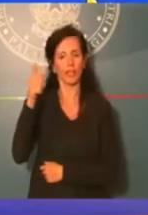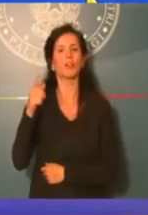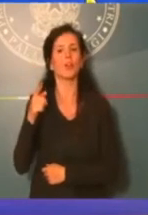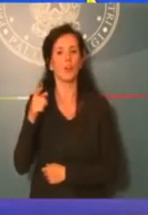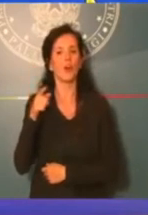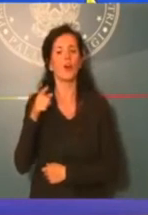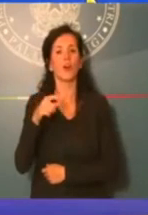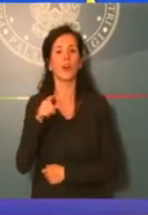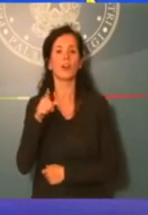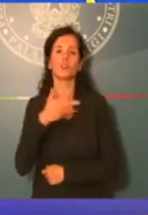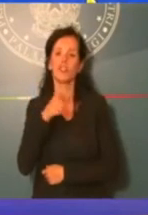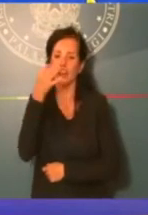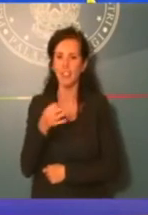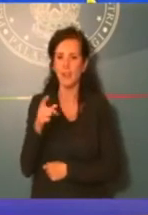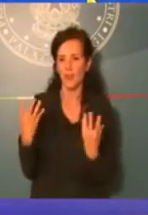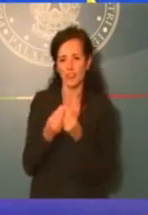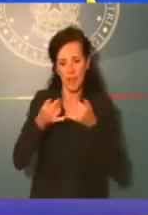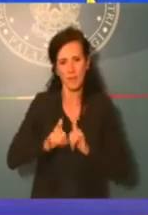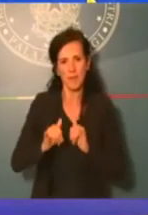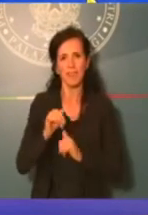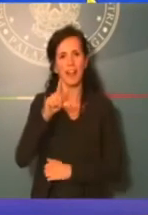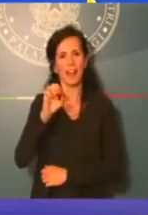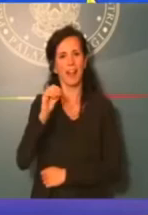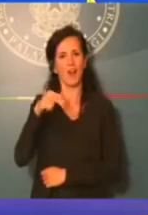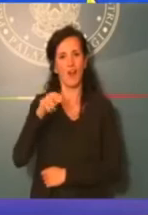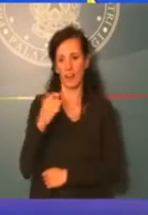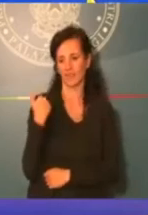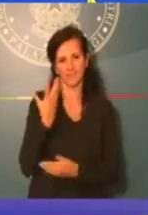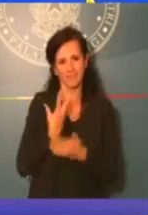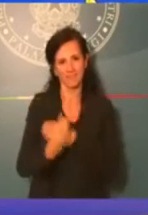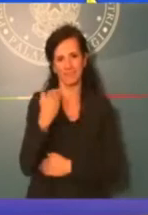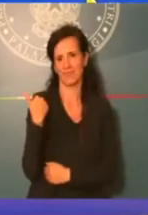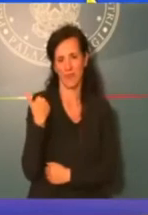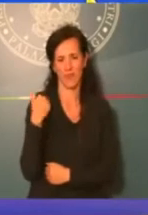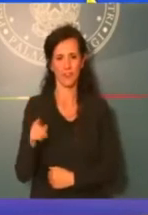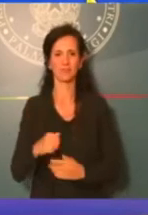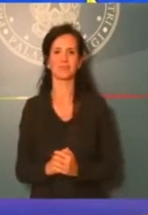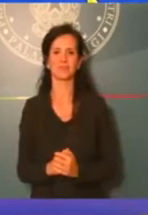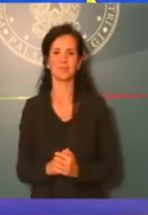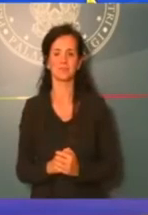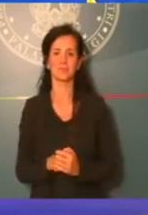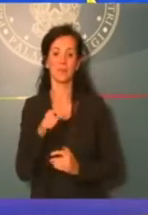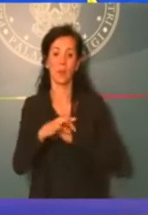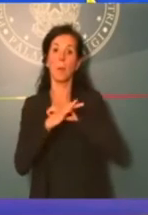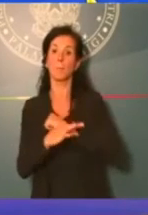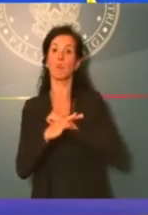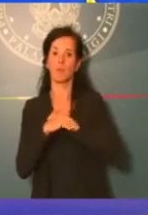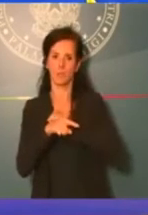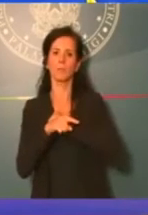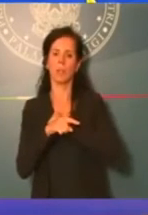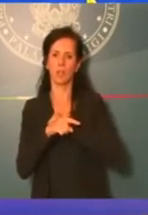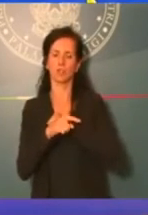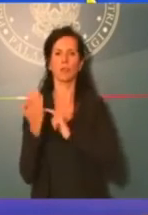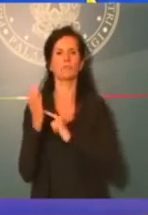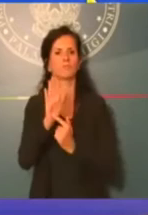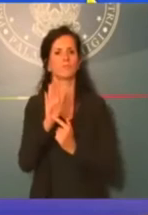piccolo Leone, è nato negli scorsi giorni. Questo provvedimento rappresenta anche la base per il nostro recovery